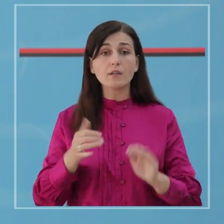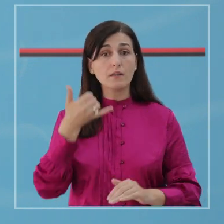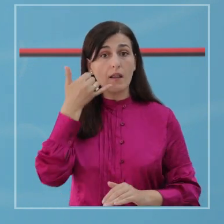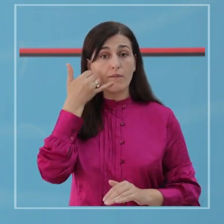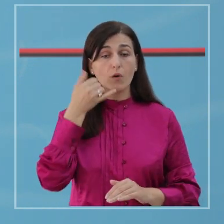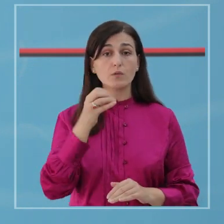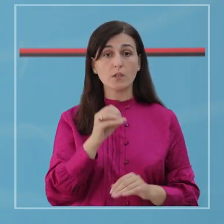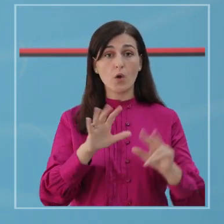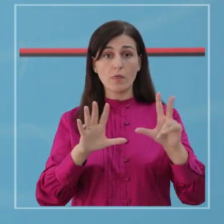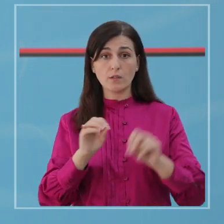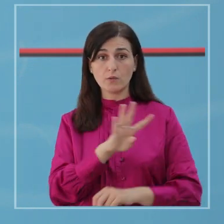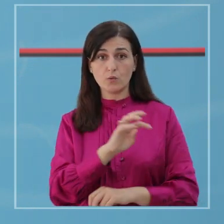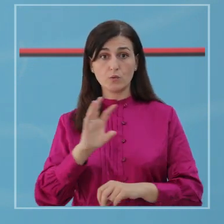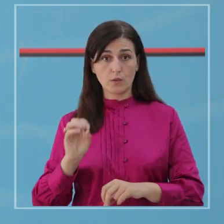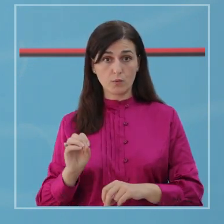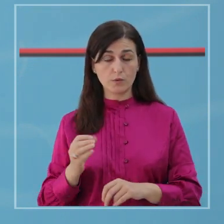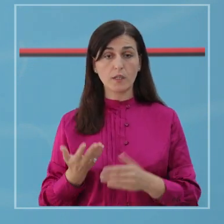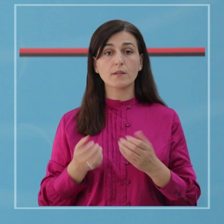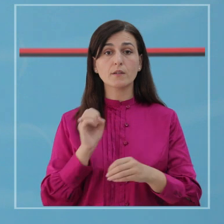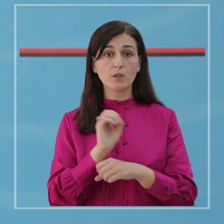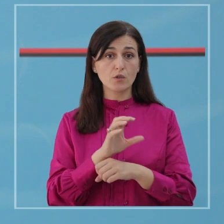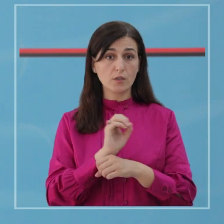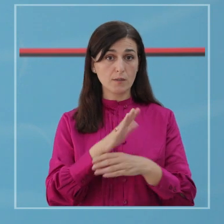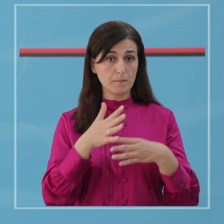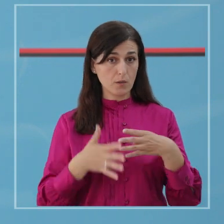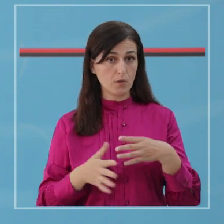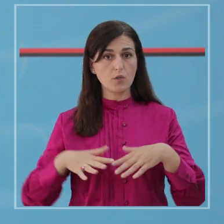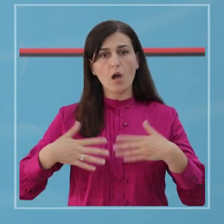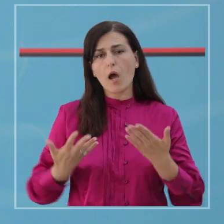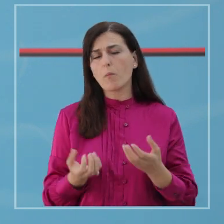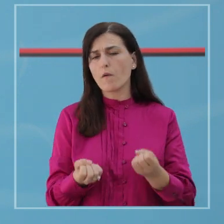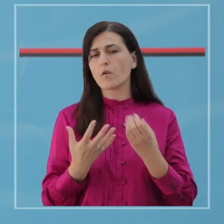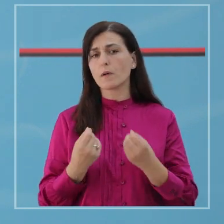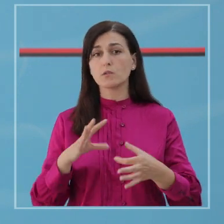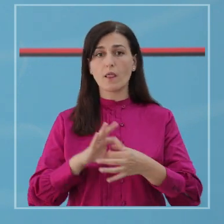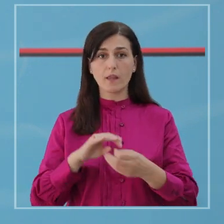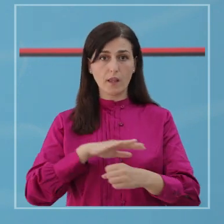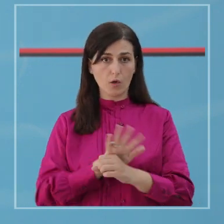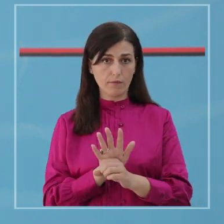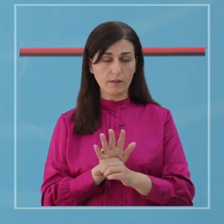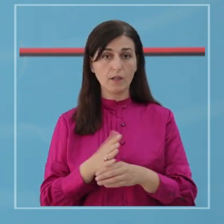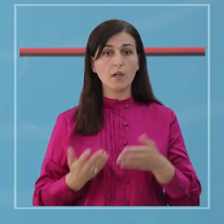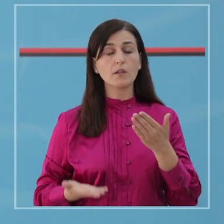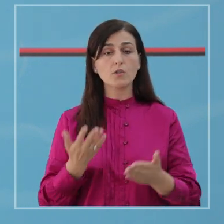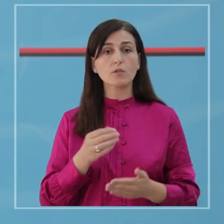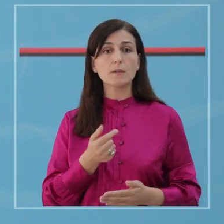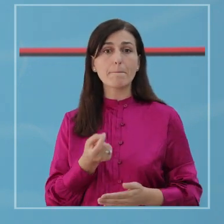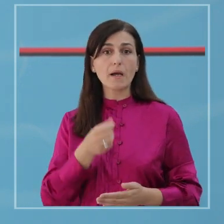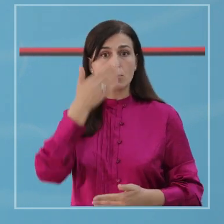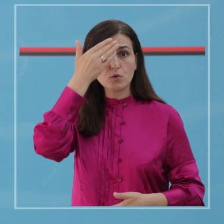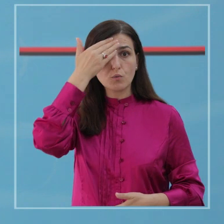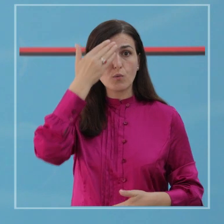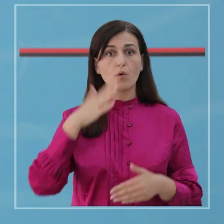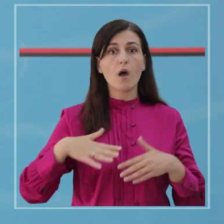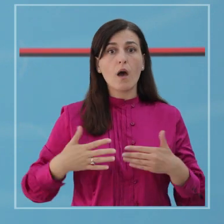0800 20 20 për këshillim psikologjik apo përshdoj informacion për COVID-19. Nëse ju keni shënja të së